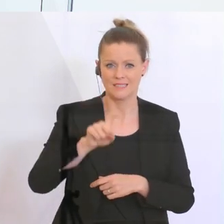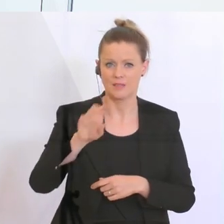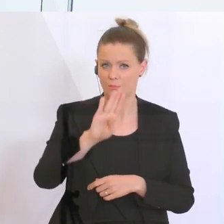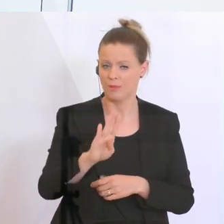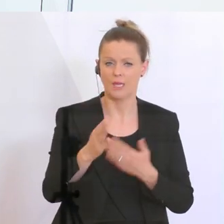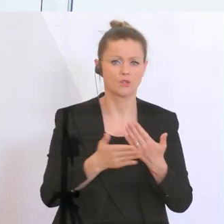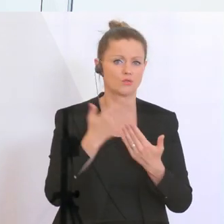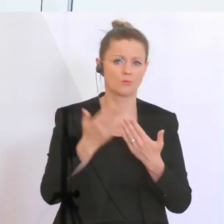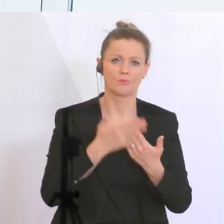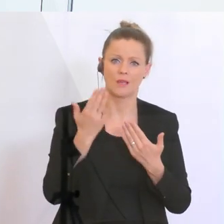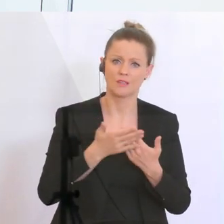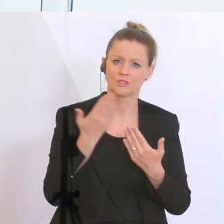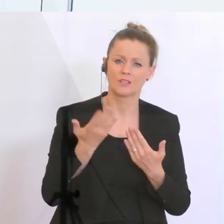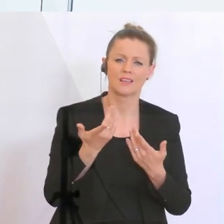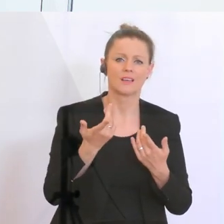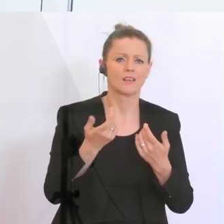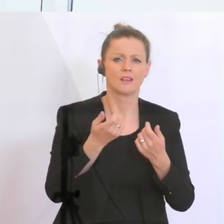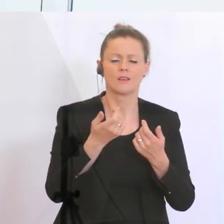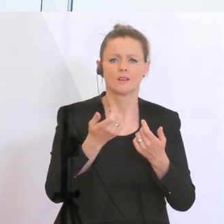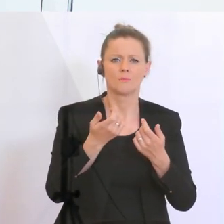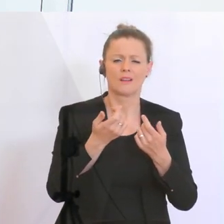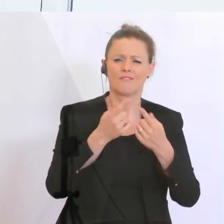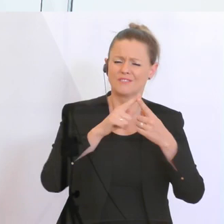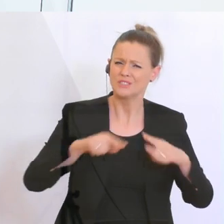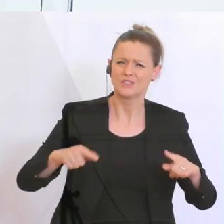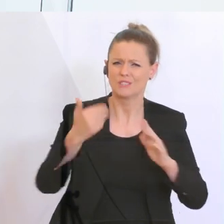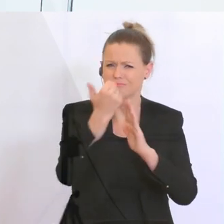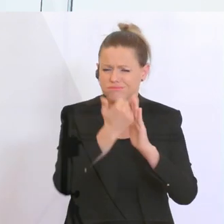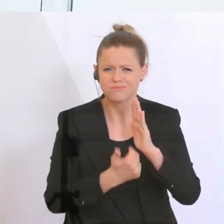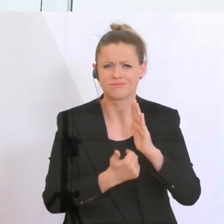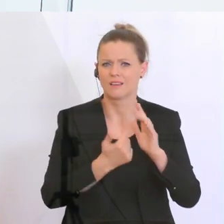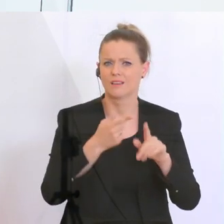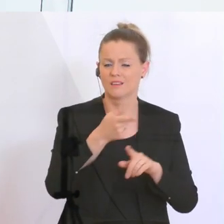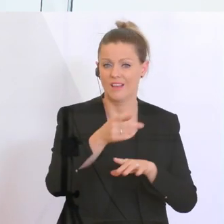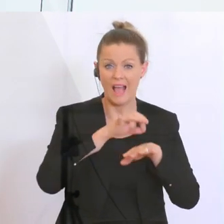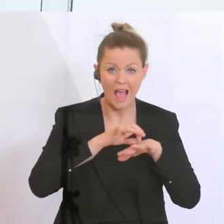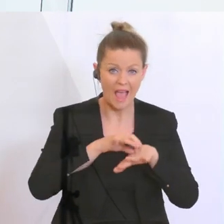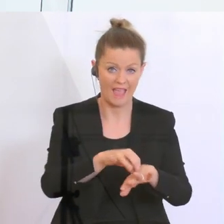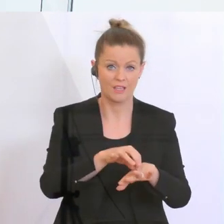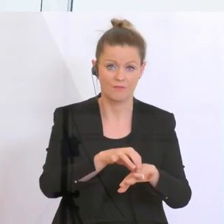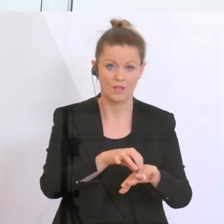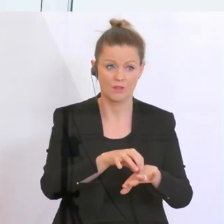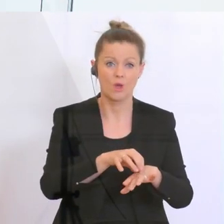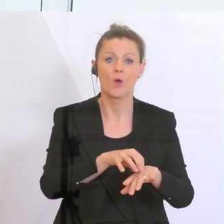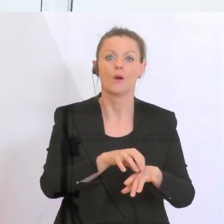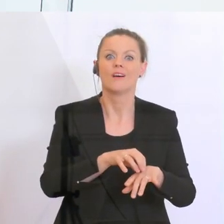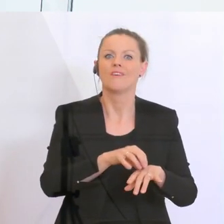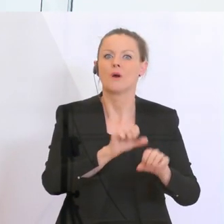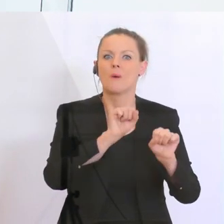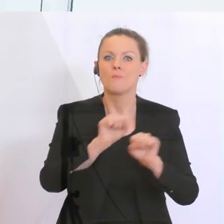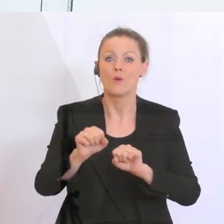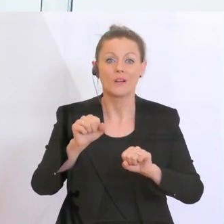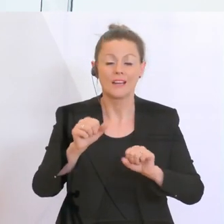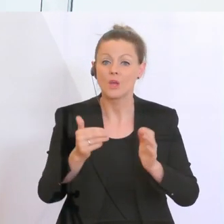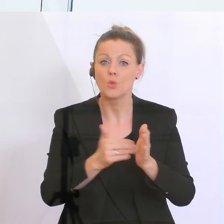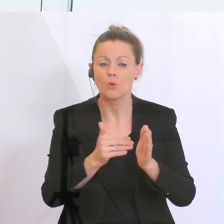Counter-Cyclical Buffers, etc., wurden ja eingeführt, um auch wieder abgeschafft werden zu können, wenn es